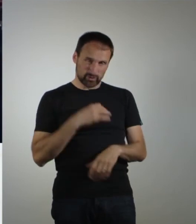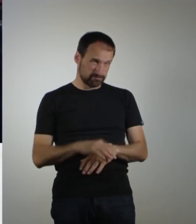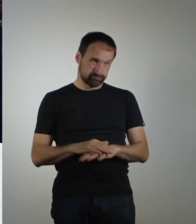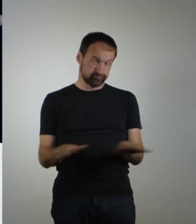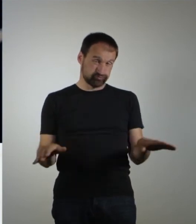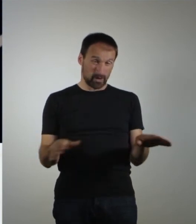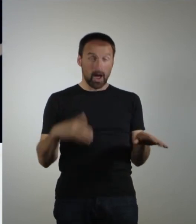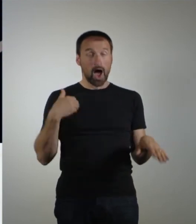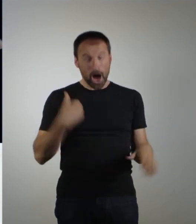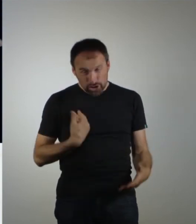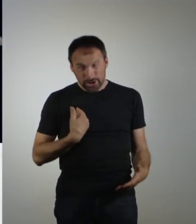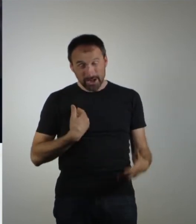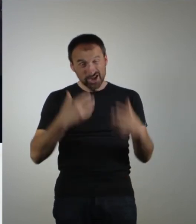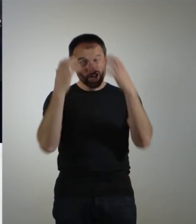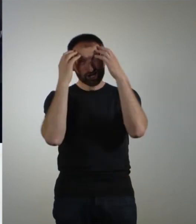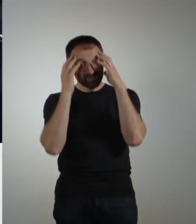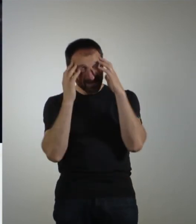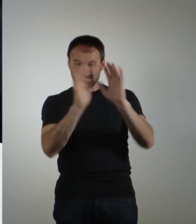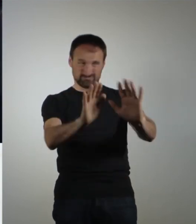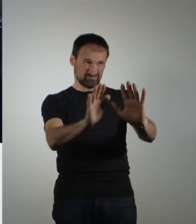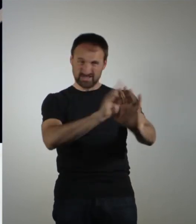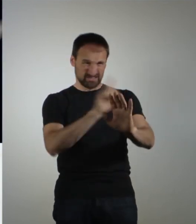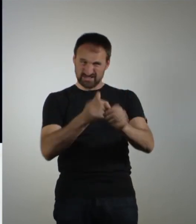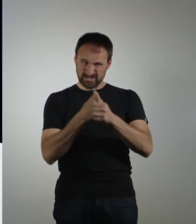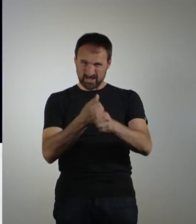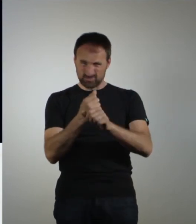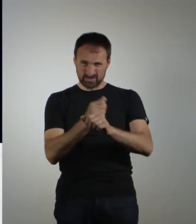Man schwitzt. Nicht nachmachen. Sport ist Mord.